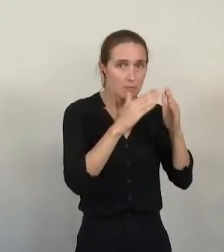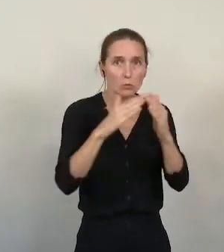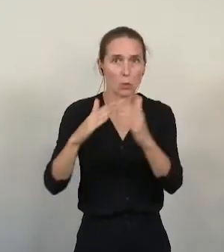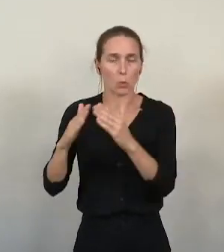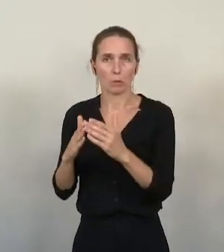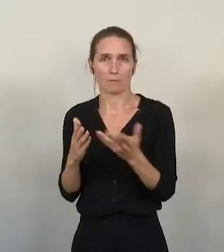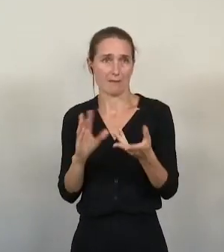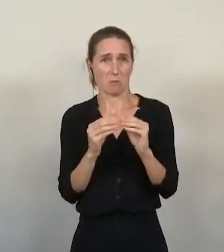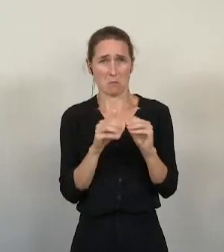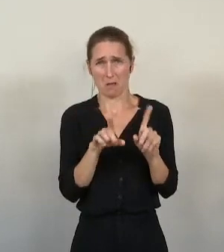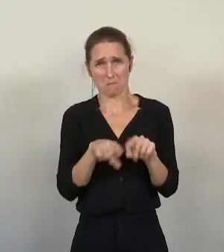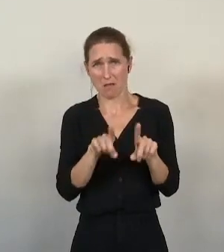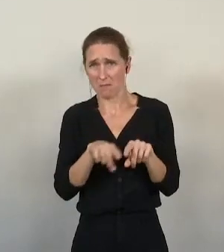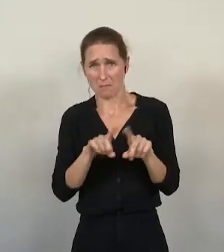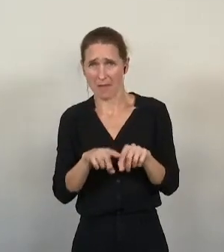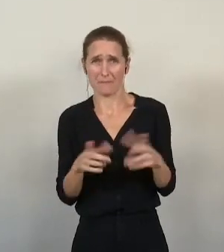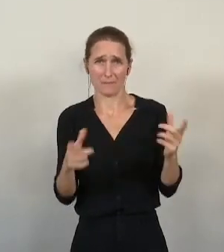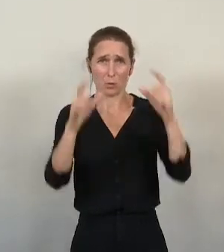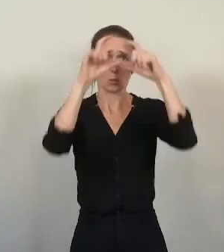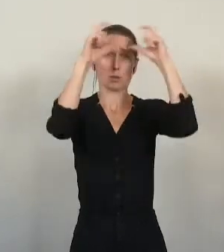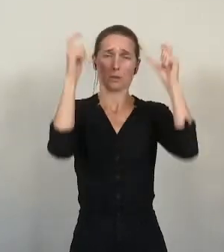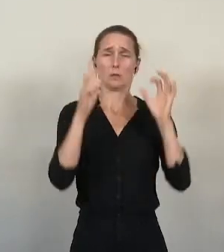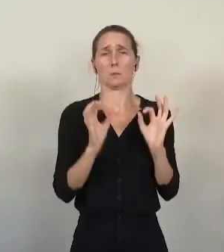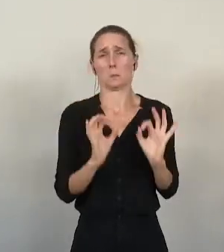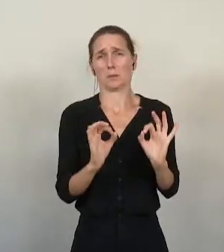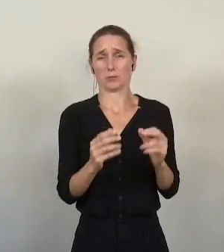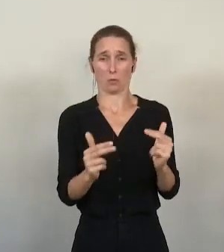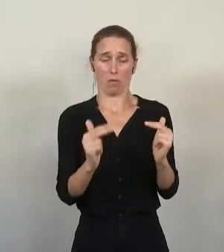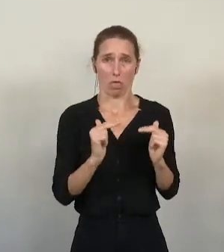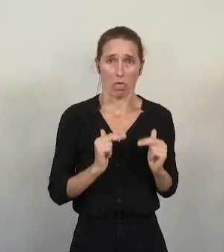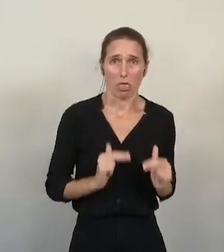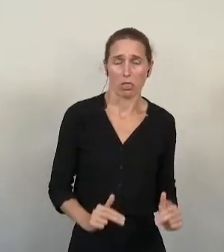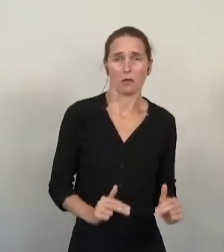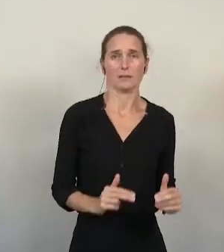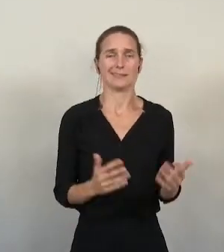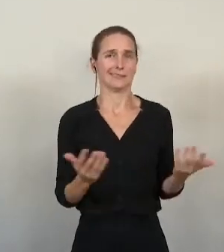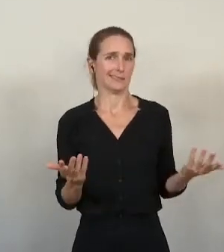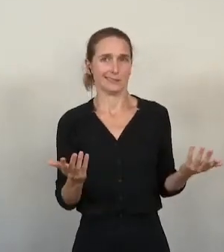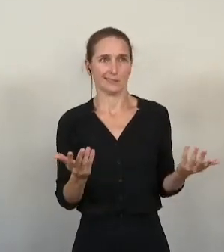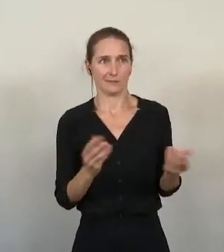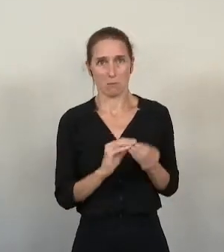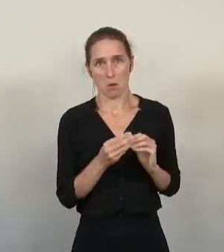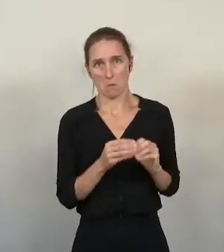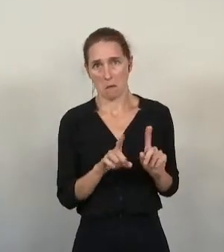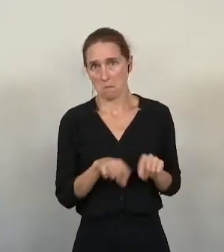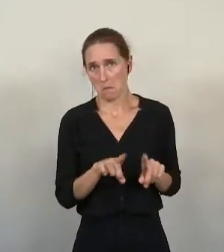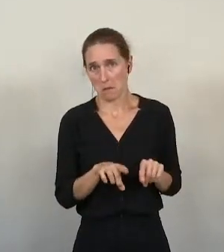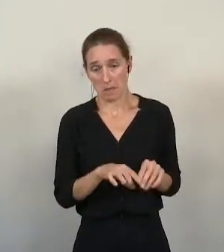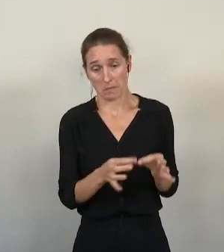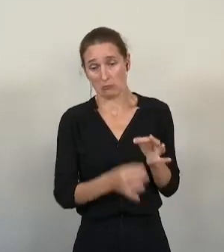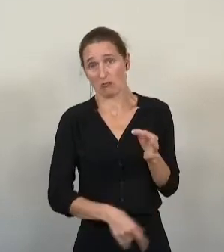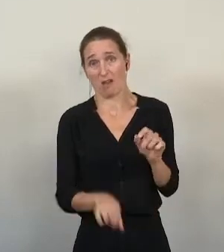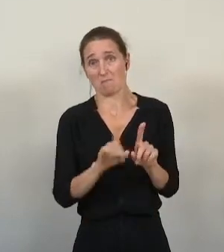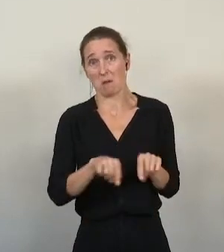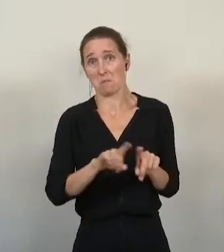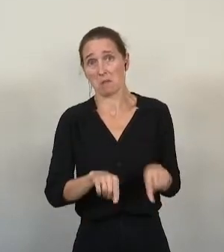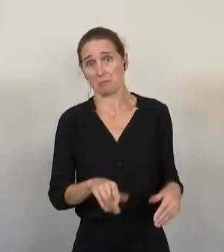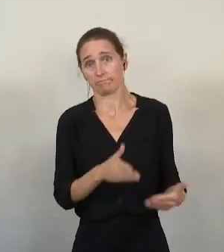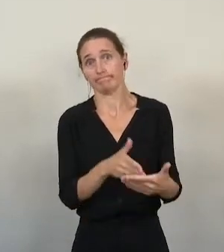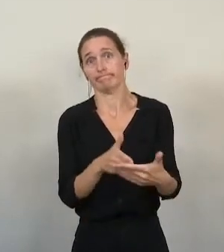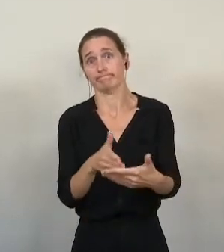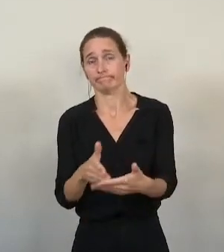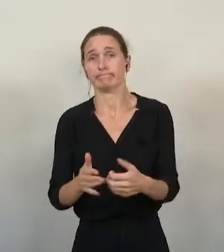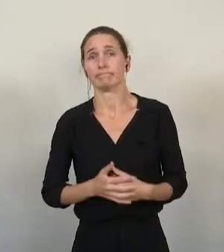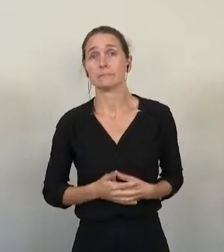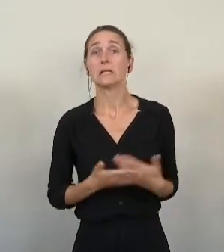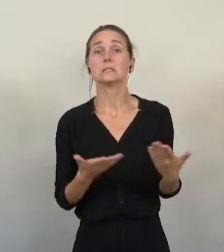propriétaires modestes et très modestes uniquement. Les mêmes causes produiront les mêmes effets. Tout ceci n'est qu'une ébauche